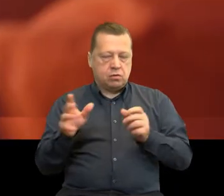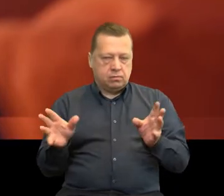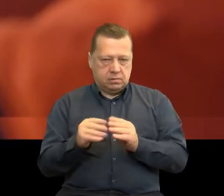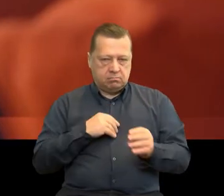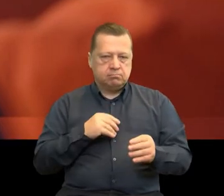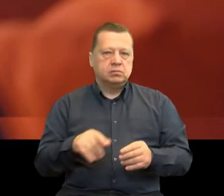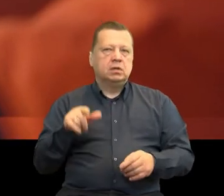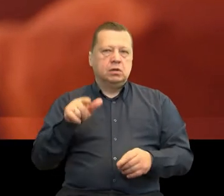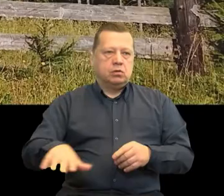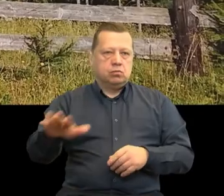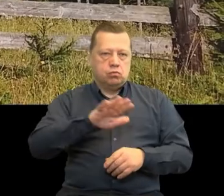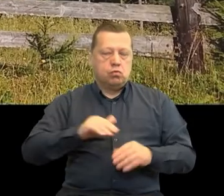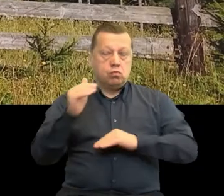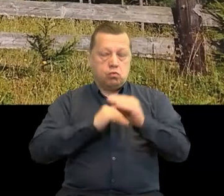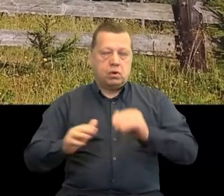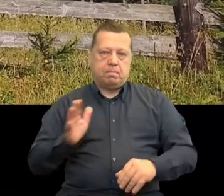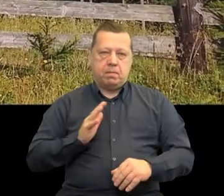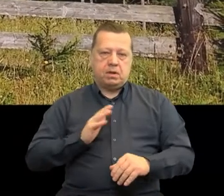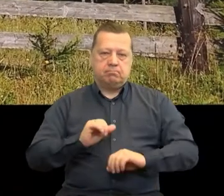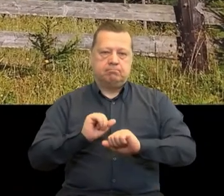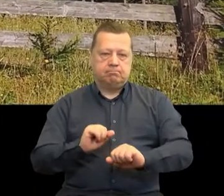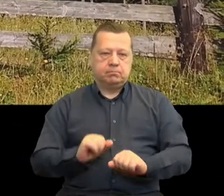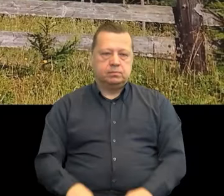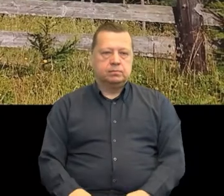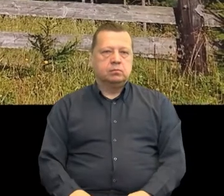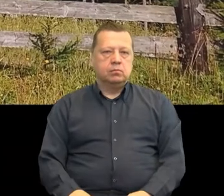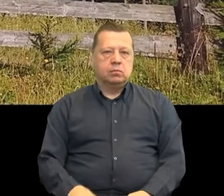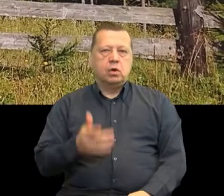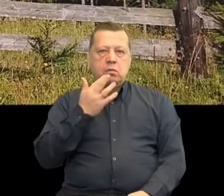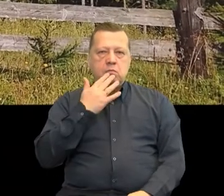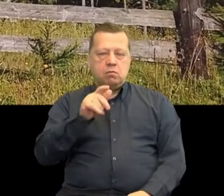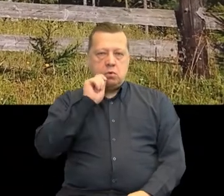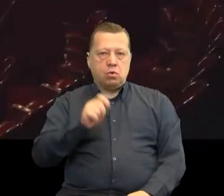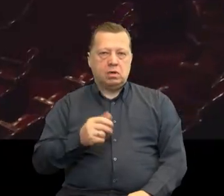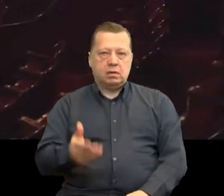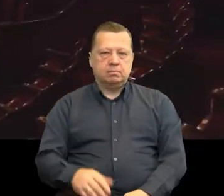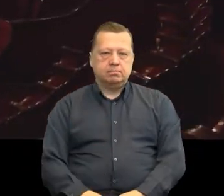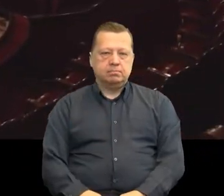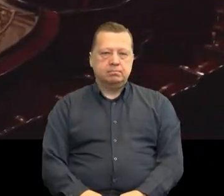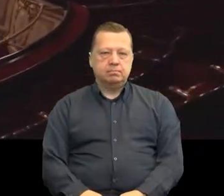bezpieczeństwo w naszych górach. Mamy dzisiaj niepogadną pogodę. W górach dużo turystów.